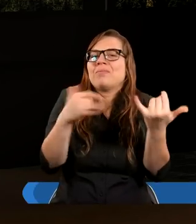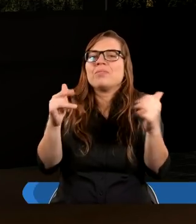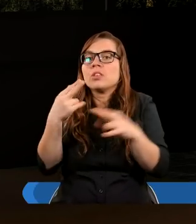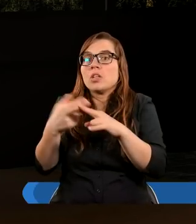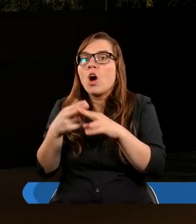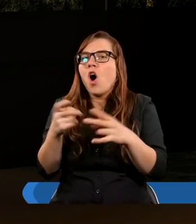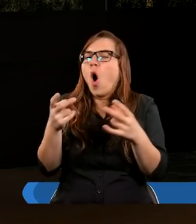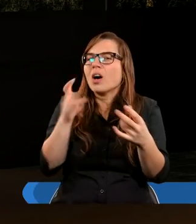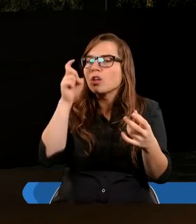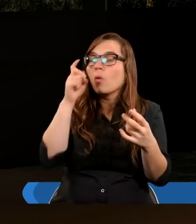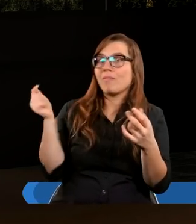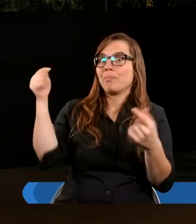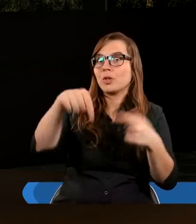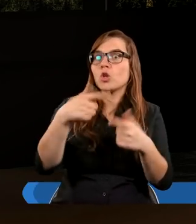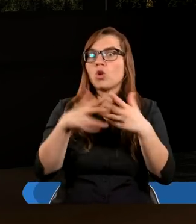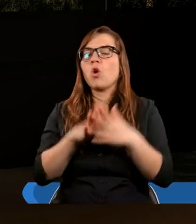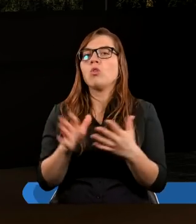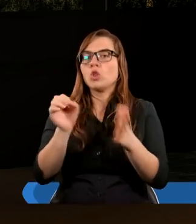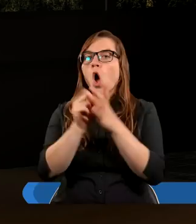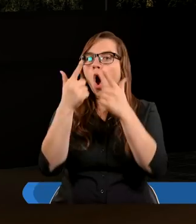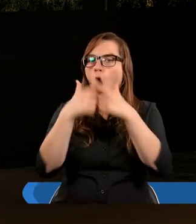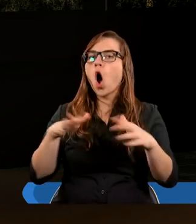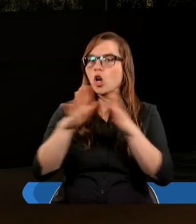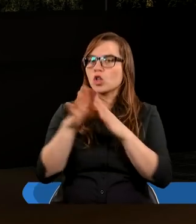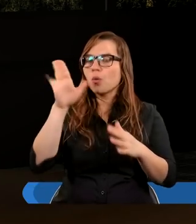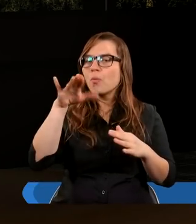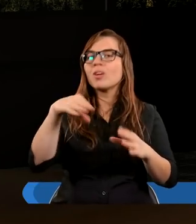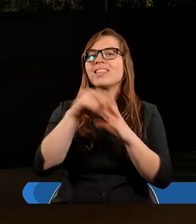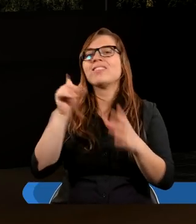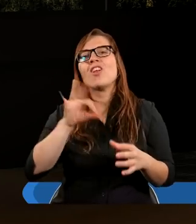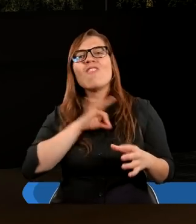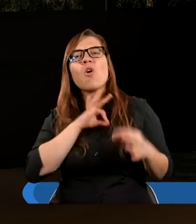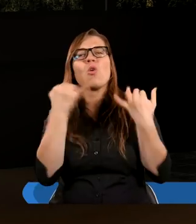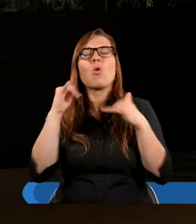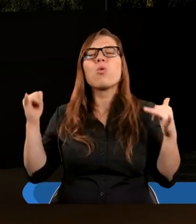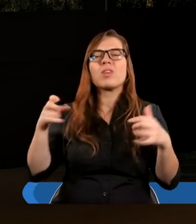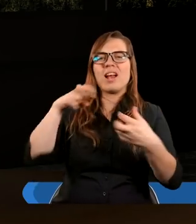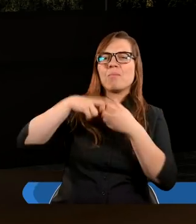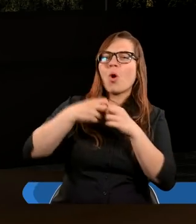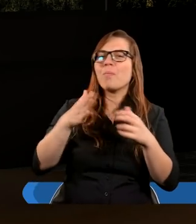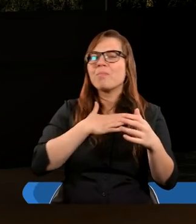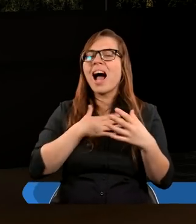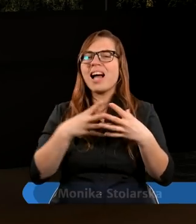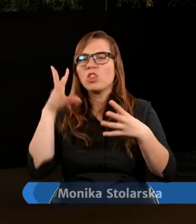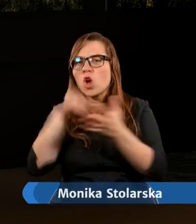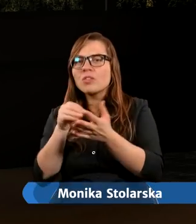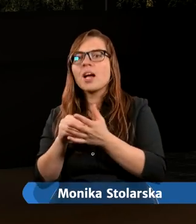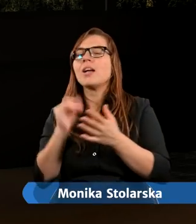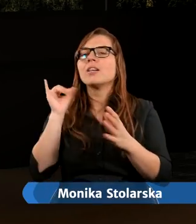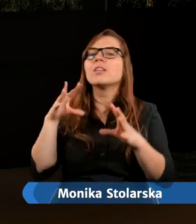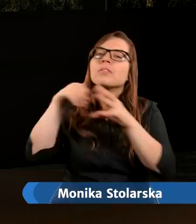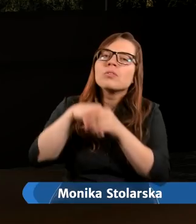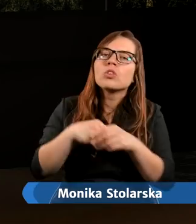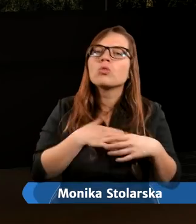kiedy taki człowiek przychodzi do Kościoła, do Domu Bożego, ze swoim bagażem, no to jak do takiego szpitala i szuka tam